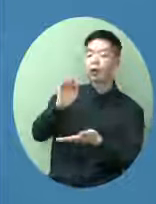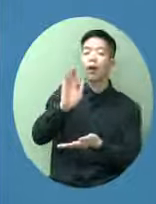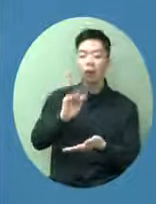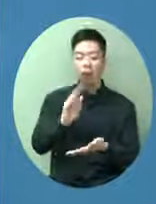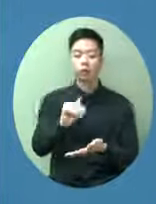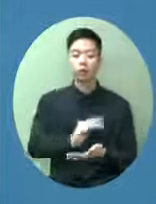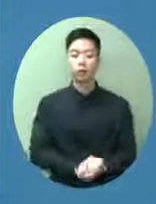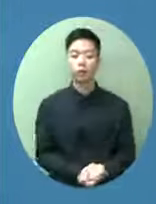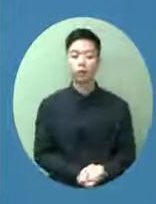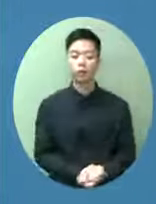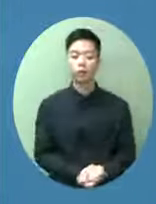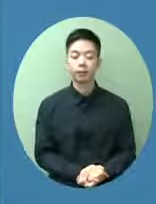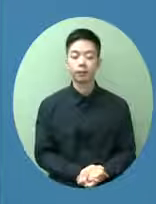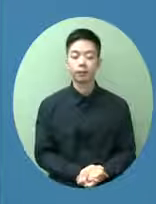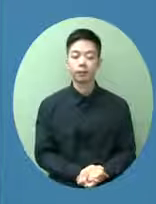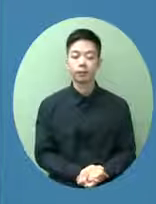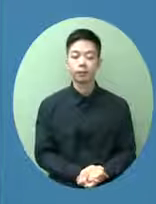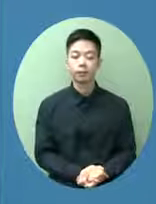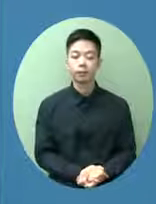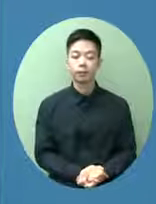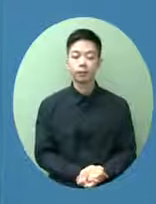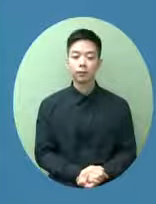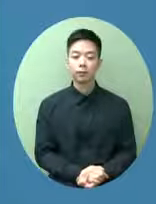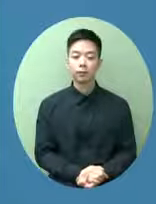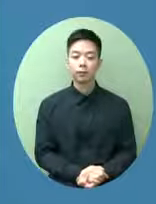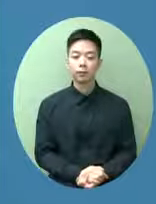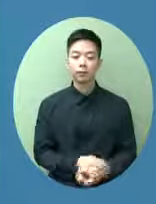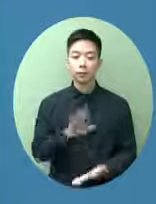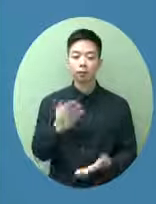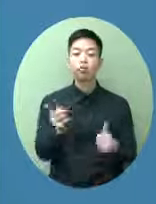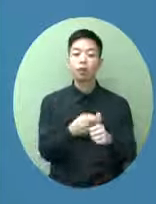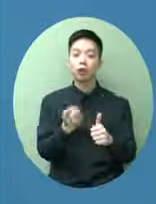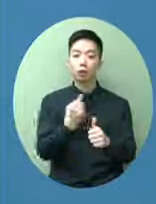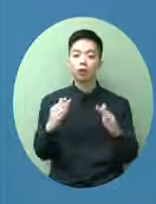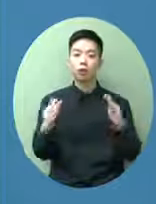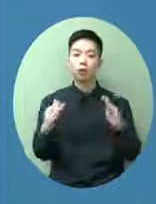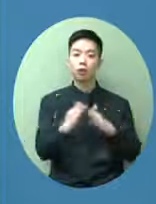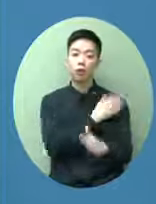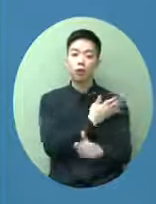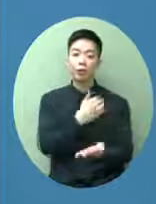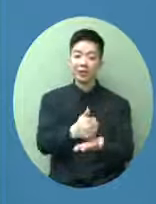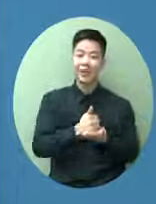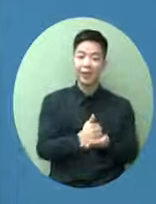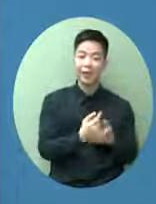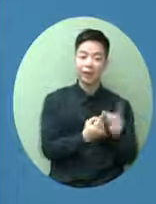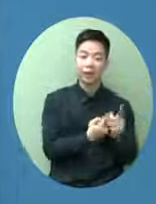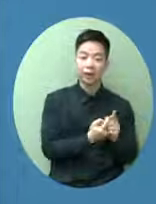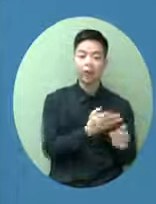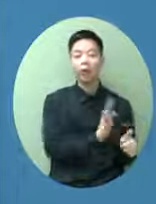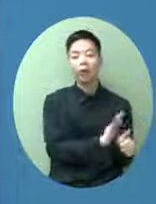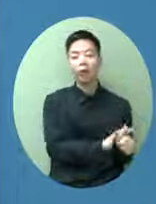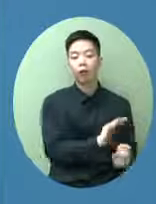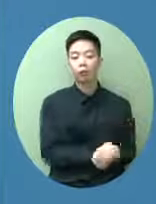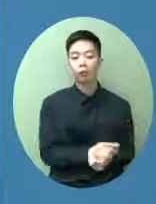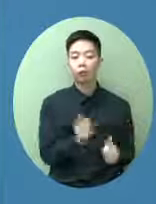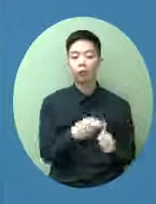當然我們率先是照顧到需要拼用外傭的家庭所以先討論了就是